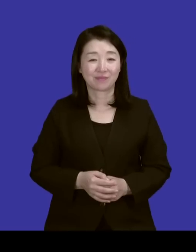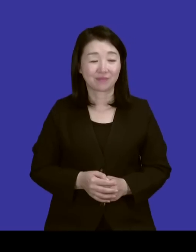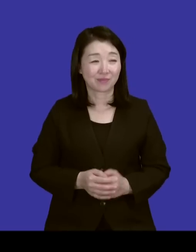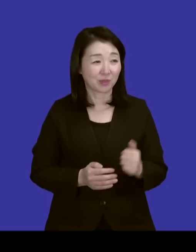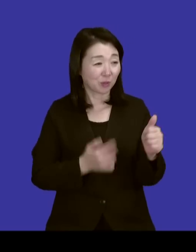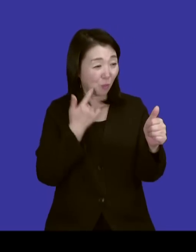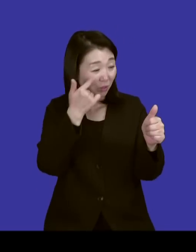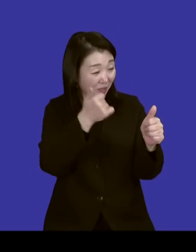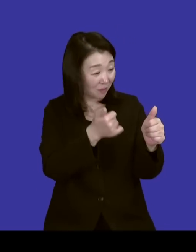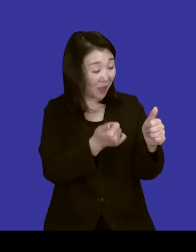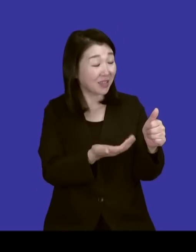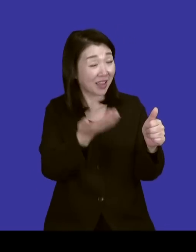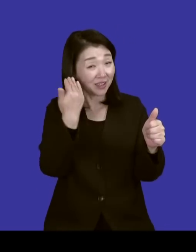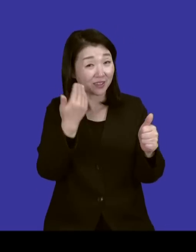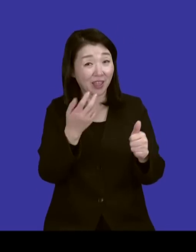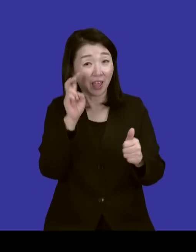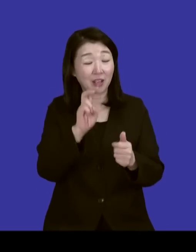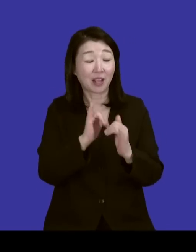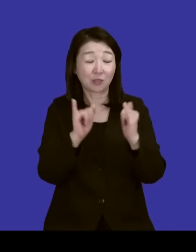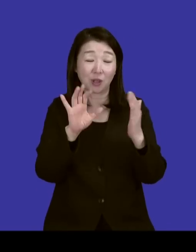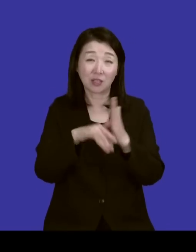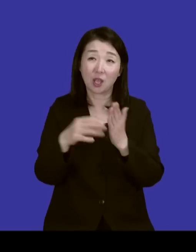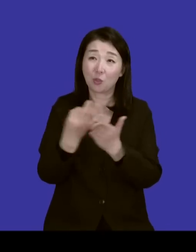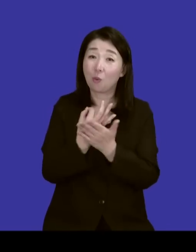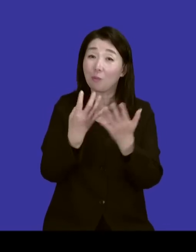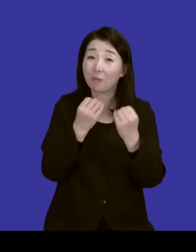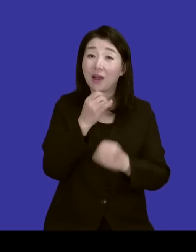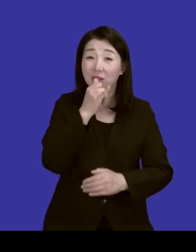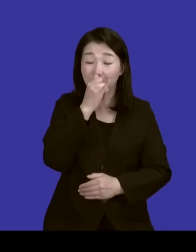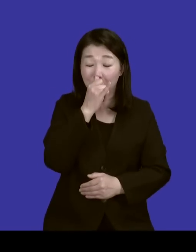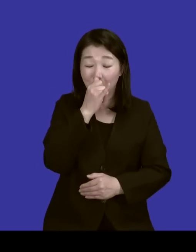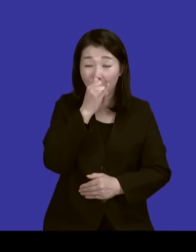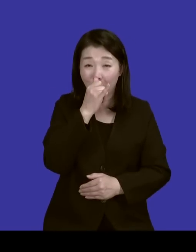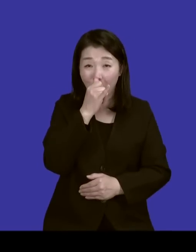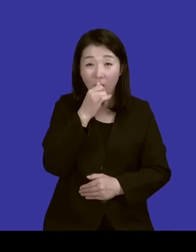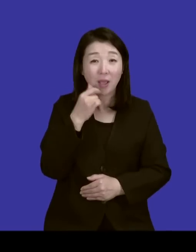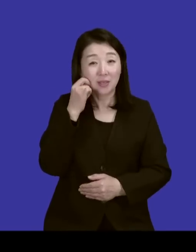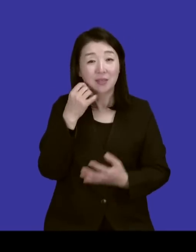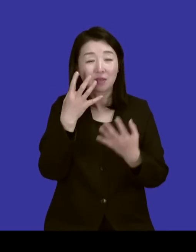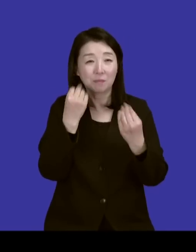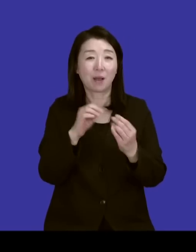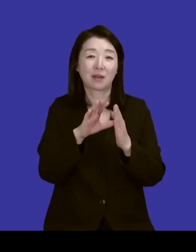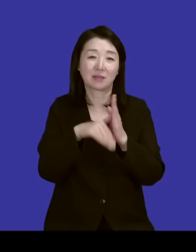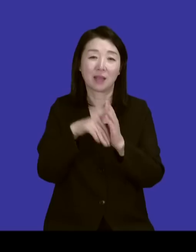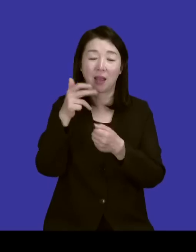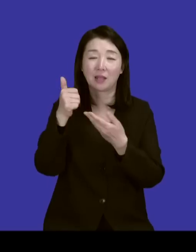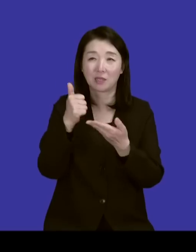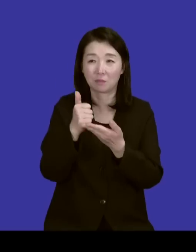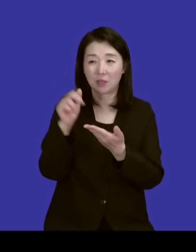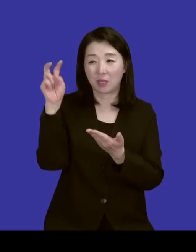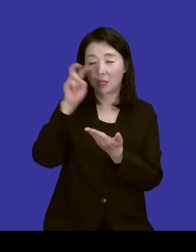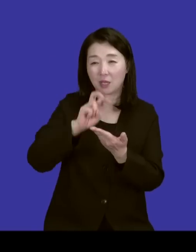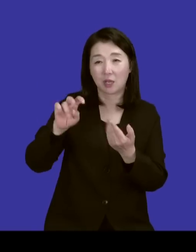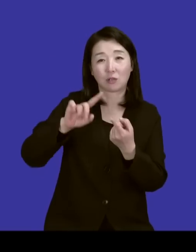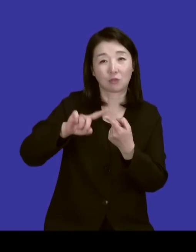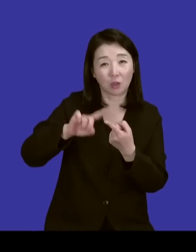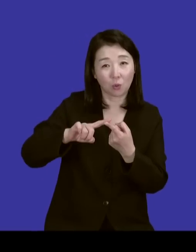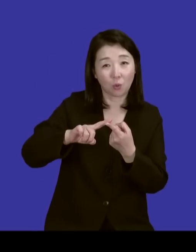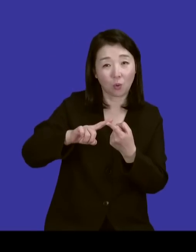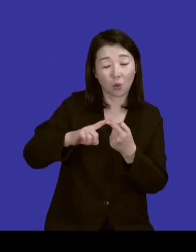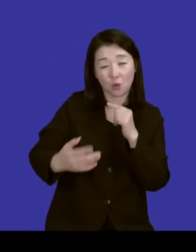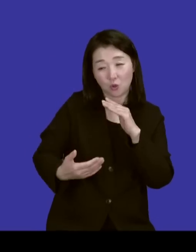가수하셨을 때 사실 뭐 돈도 많이 보셨을 테고 뭐 그런 전성기 시절 하나님께서 어떻게 그 가수의 길로 그런 최고의